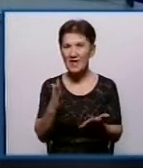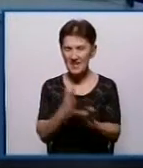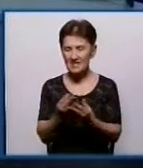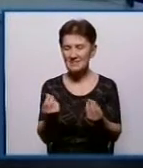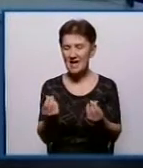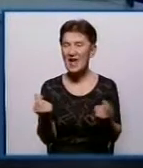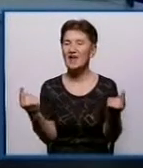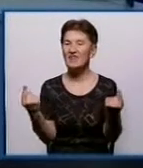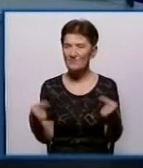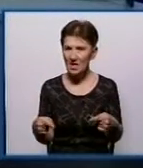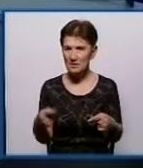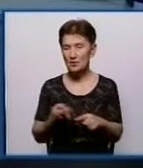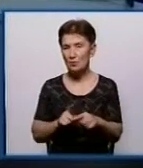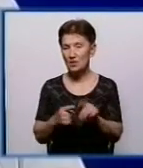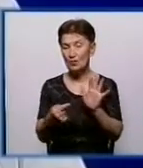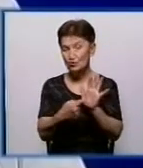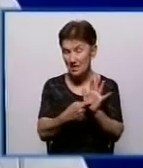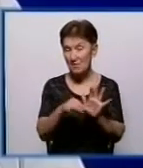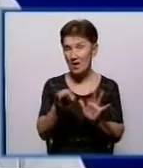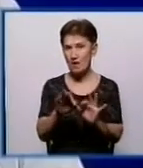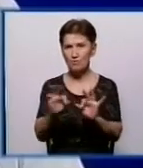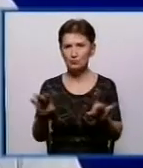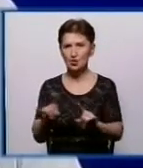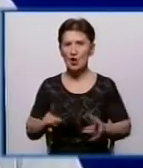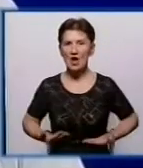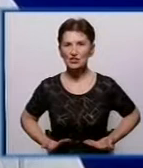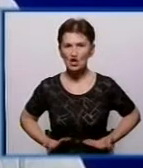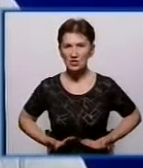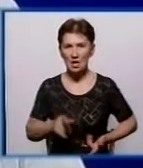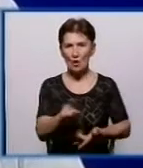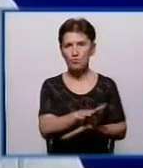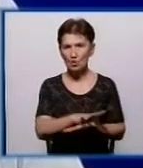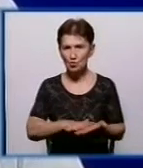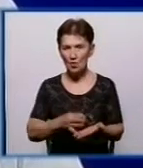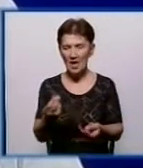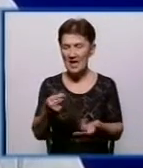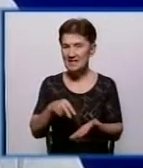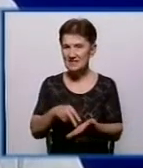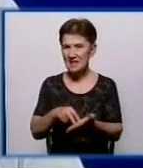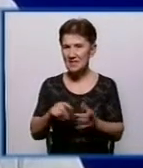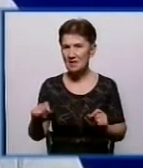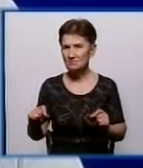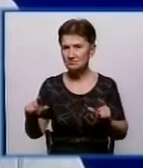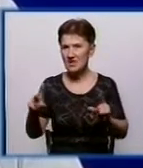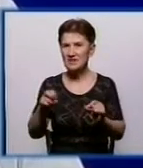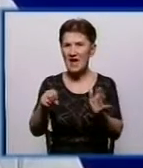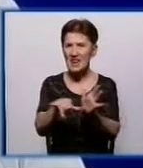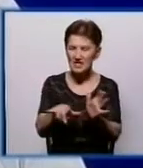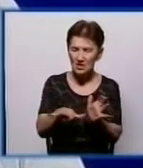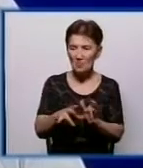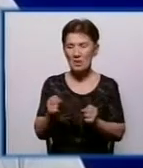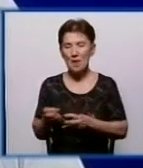саме цим ми і пояснюємо, що життя продовжується, ціни ростуть, як ви кажете, і на електроенергію, і на пальне,